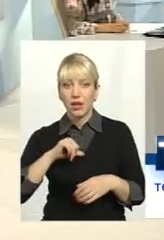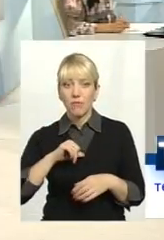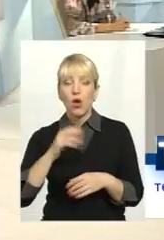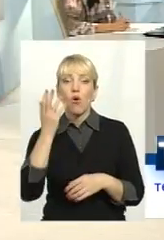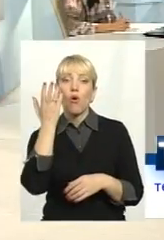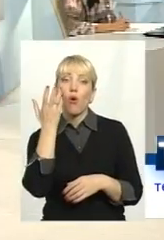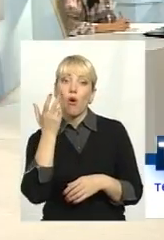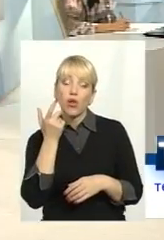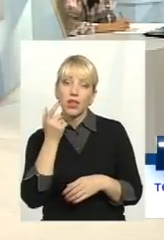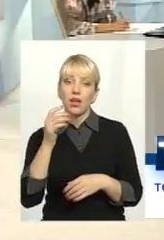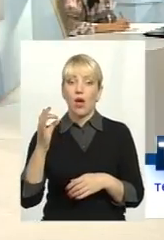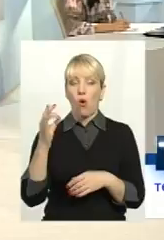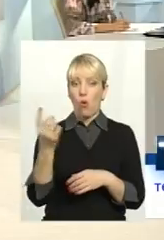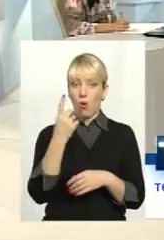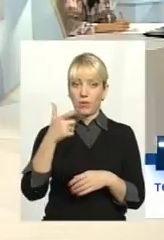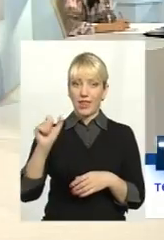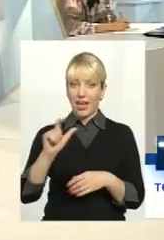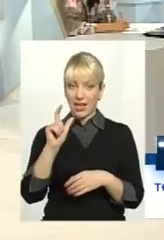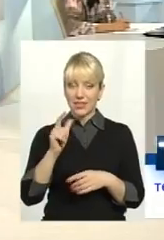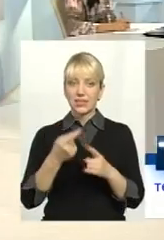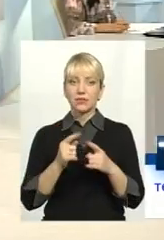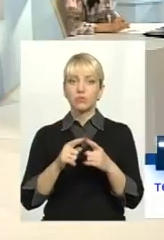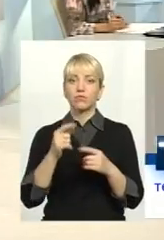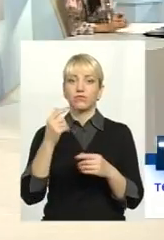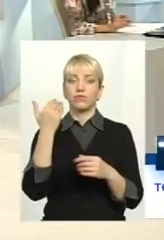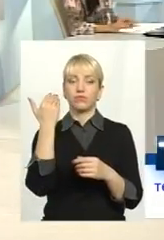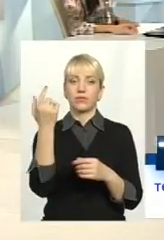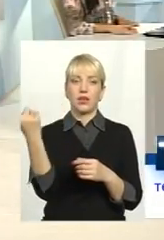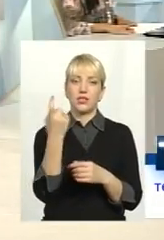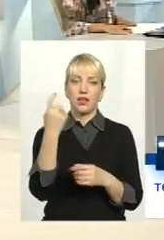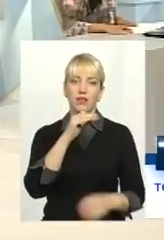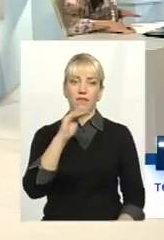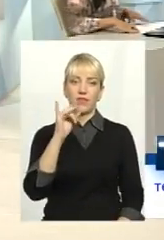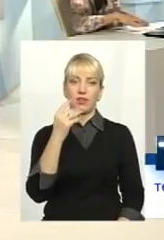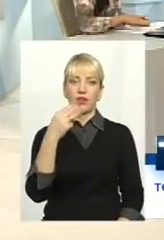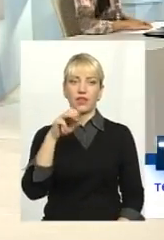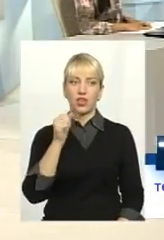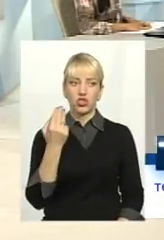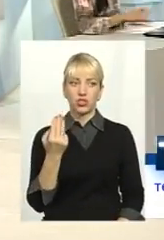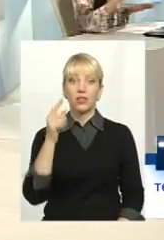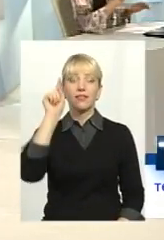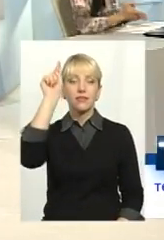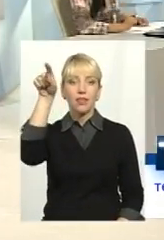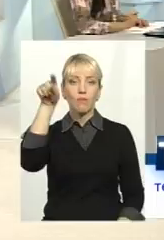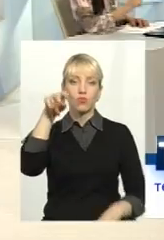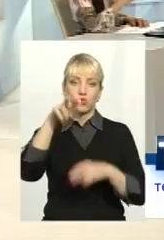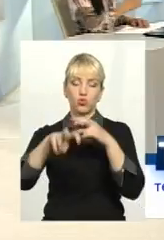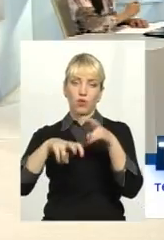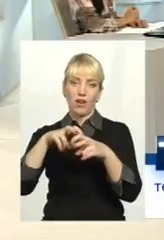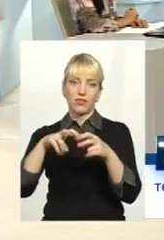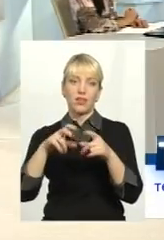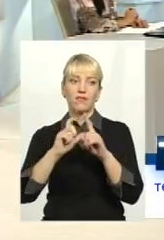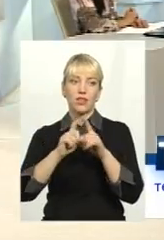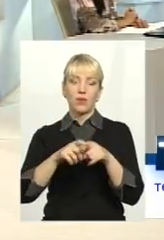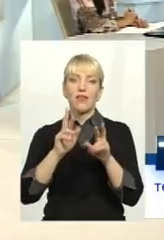повторюю, облгази належать на 70% пану Фірташу. Ви там шукаєте відповідь. Як боротися